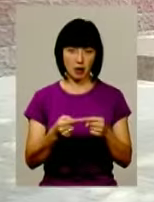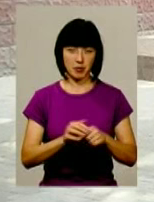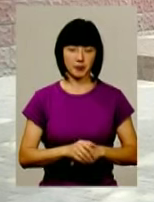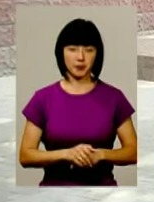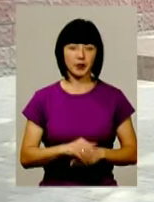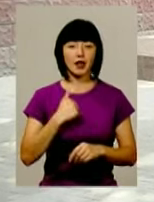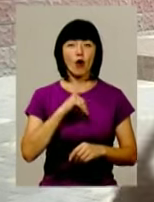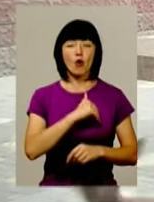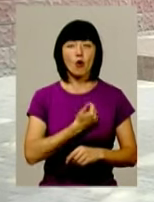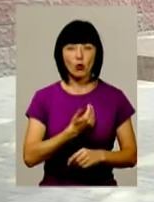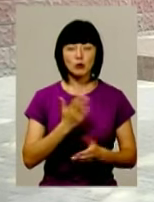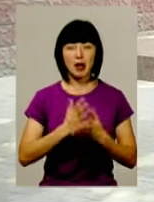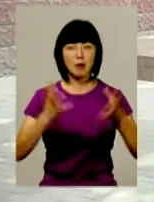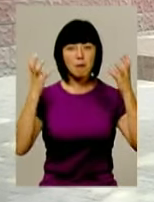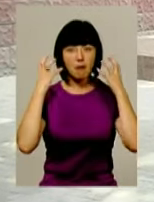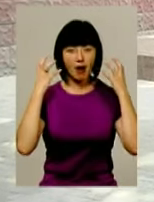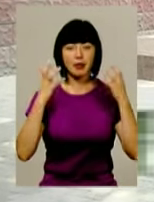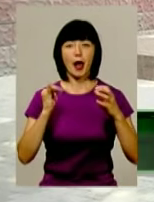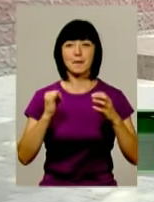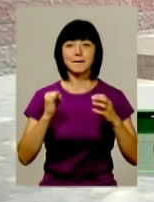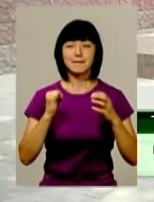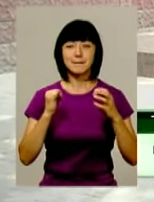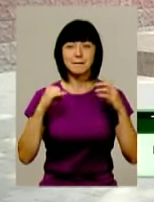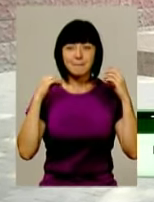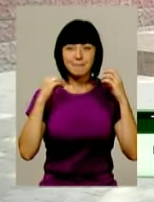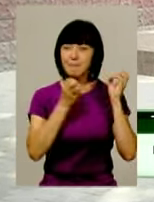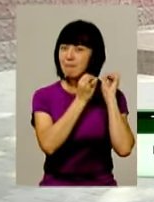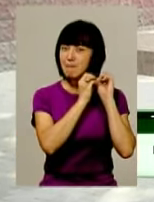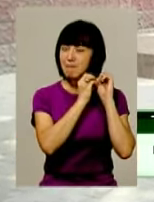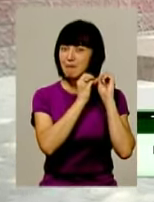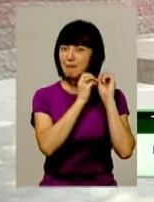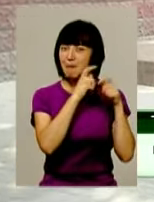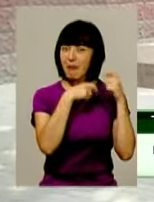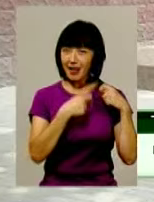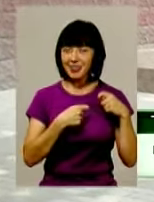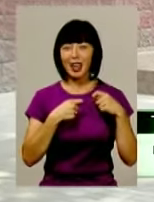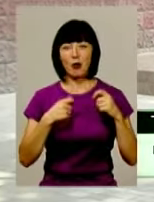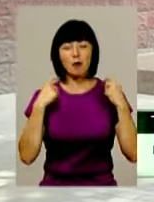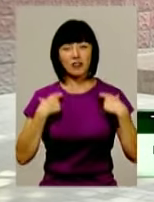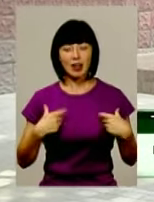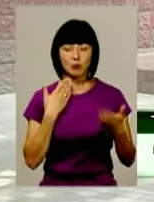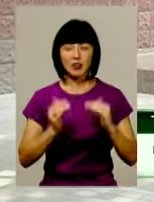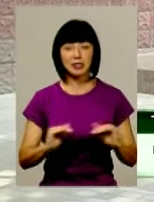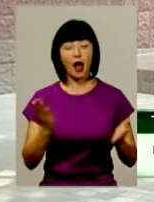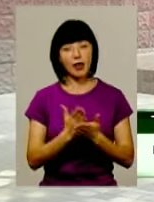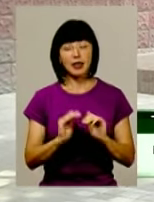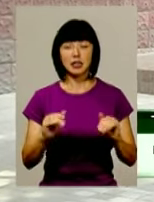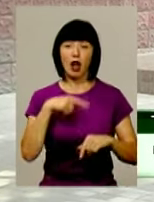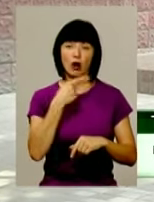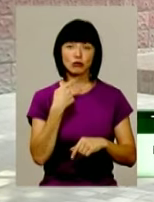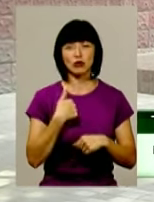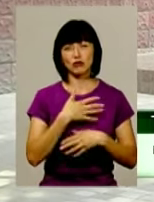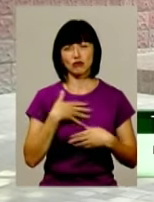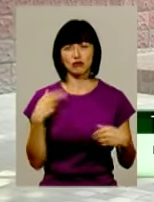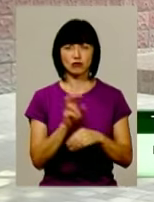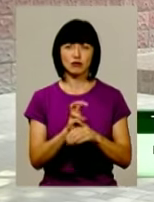до школи, я хочу мати бантики, портфель, хочу спілкуватися з дітками, хочу показати, чого я вже навчився і так далі. А є такі дітки, які кажуть, що я